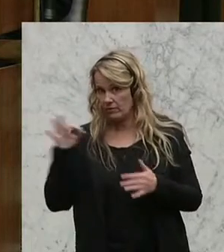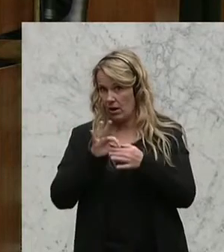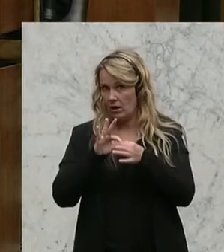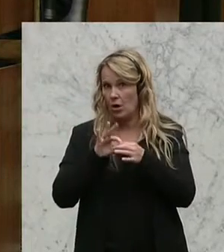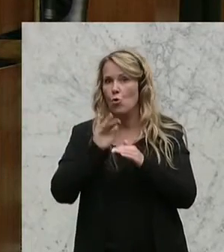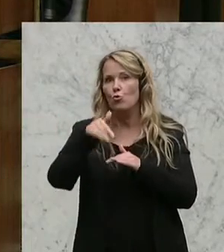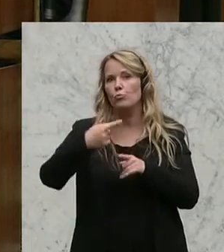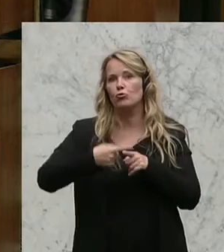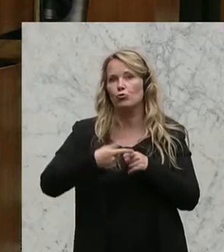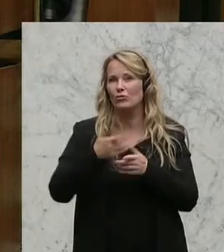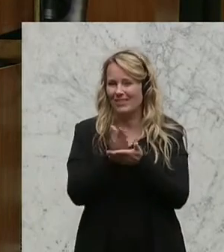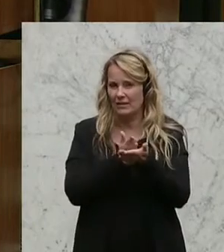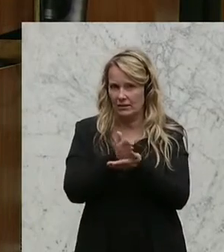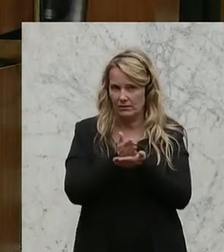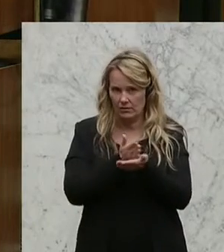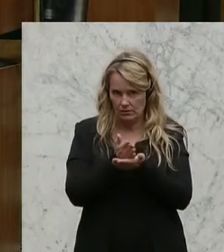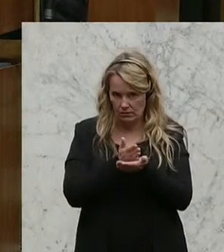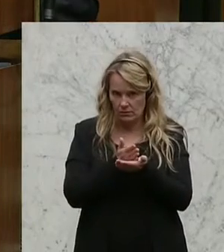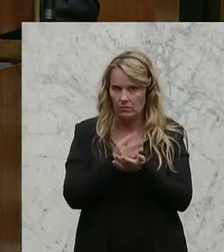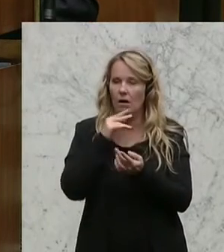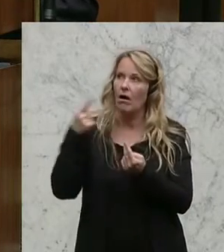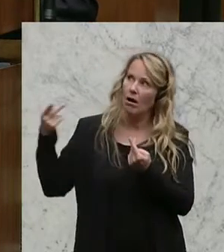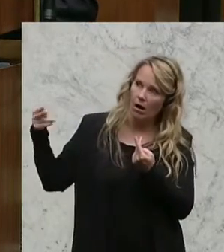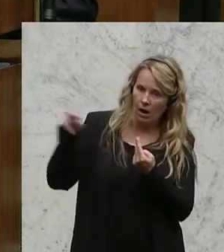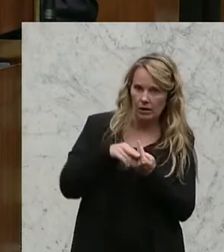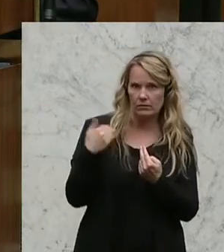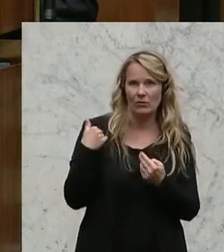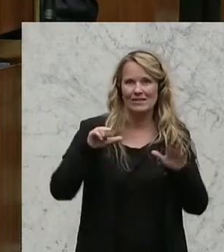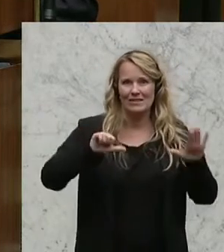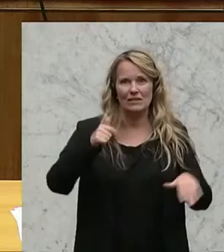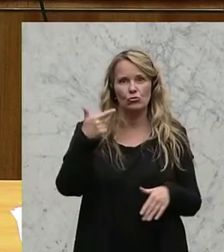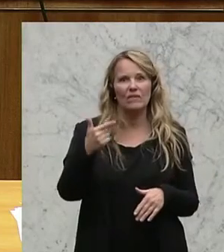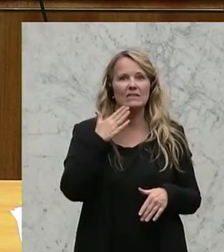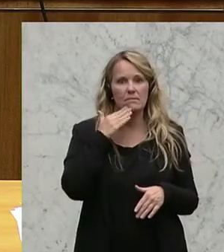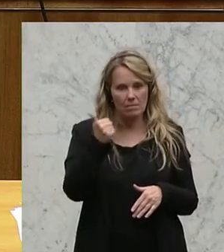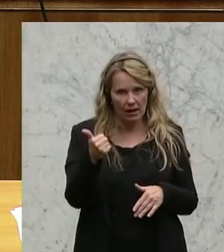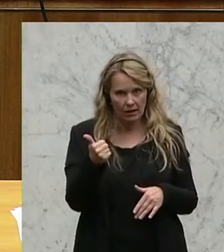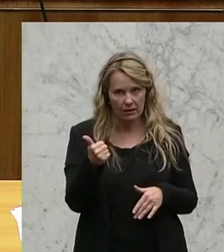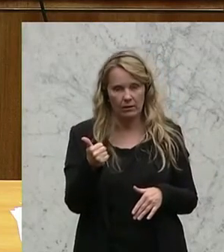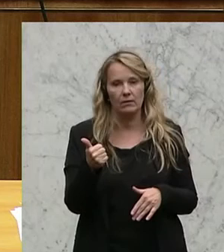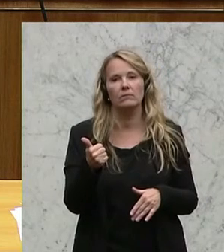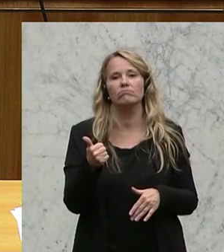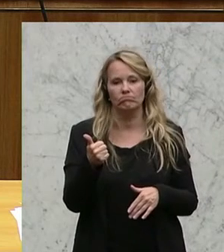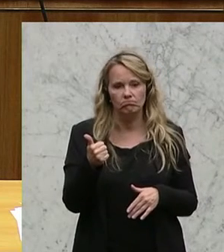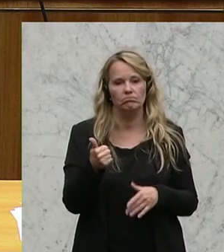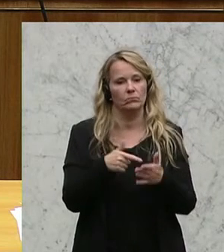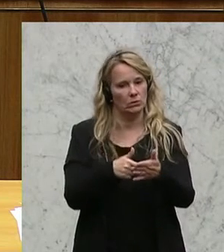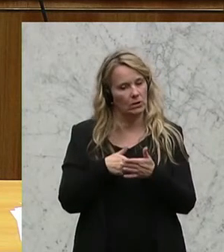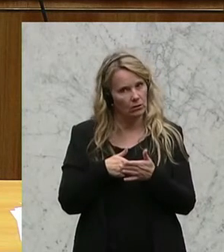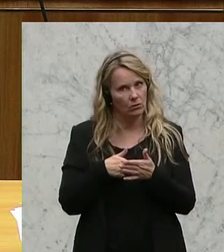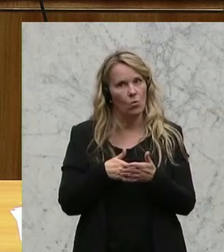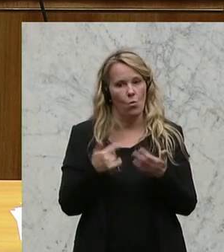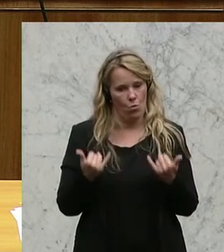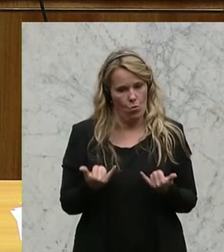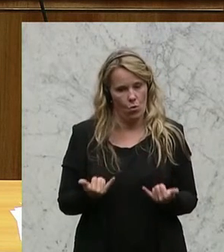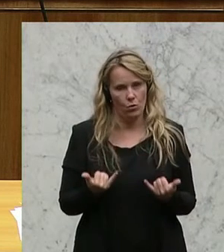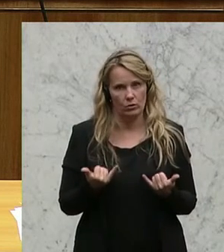Überstundendienste aus der Beantwortung vom 26. Mai zeigt sich, dass